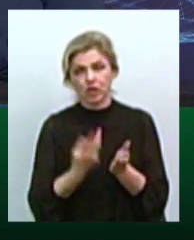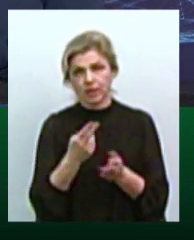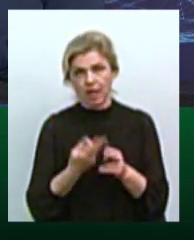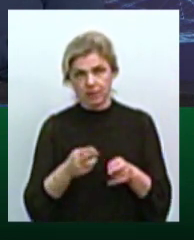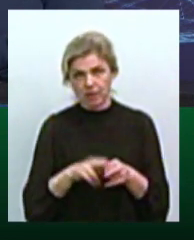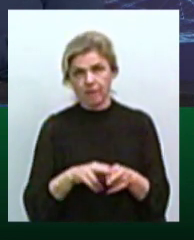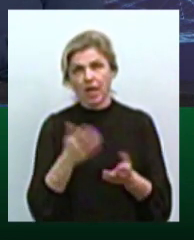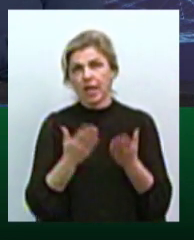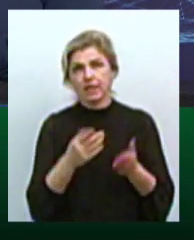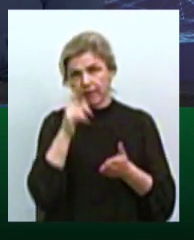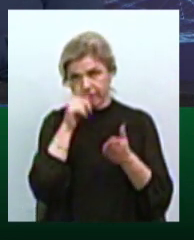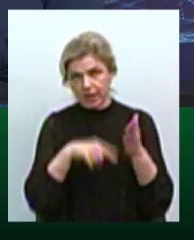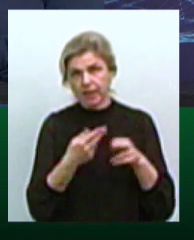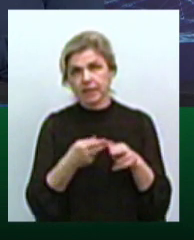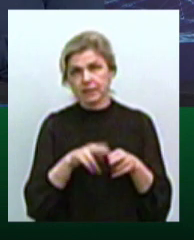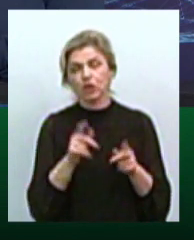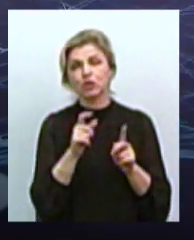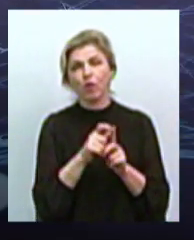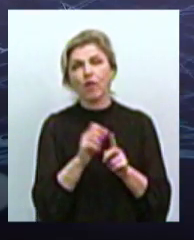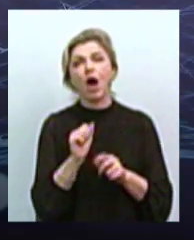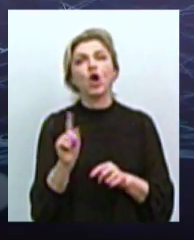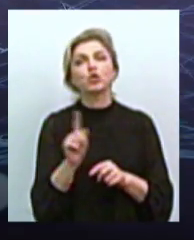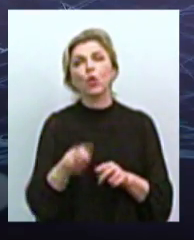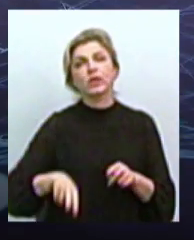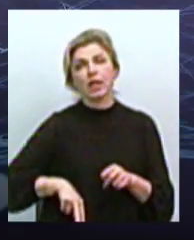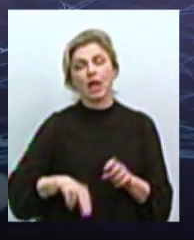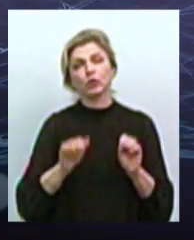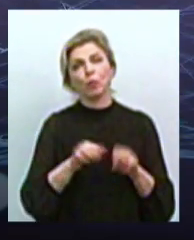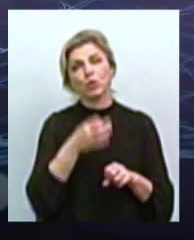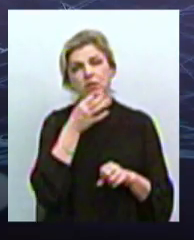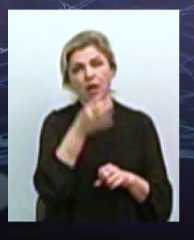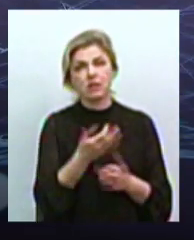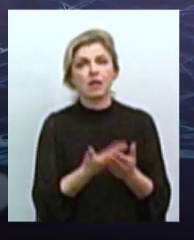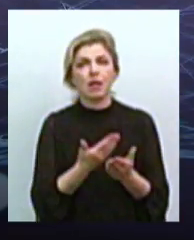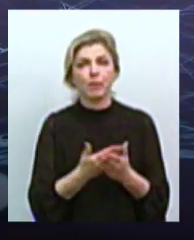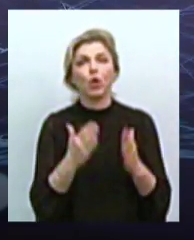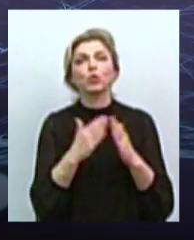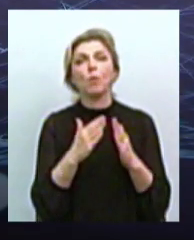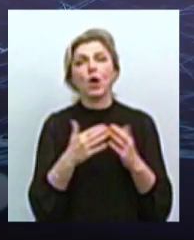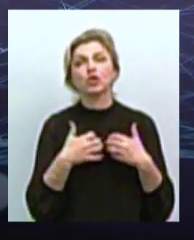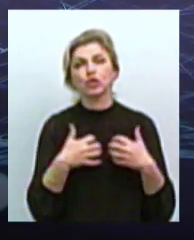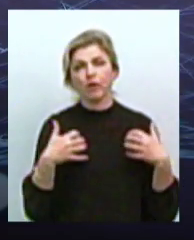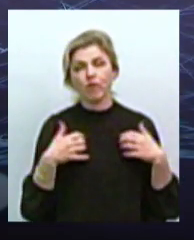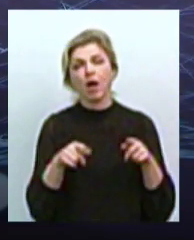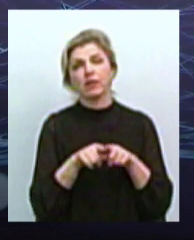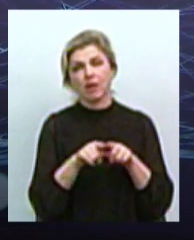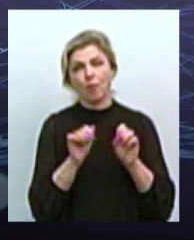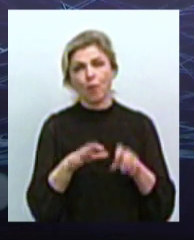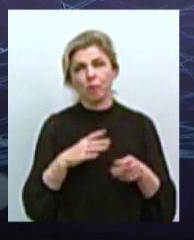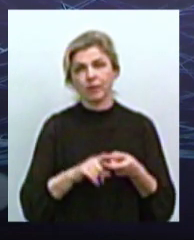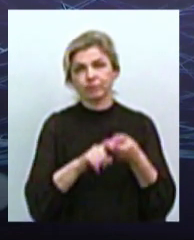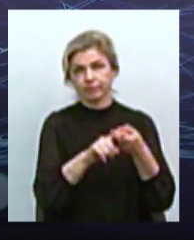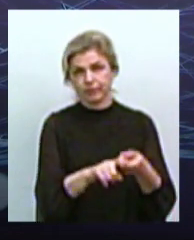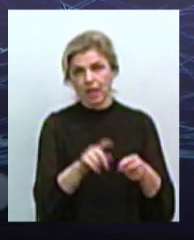ж таки, якщо ми повіримо в ці слова, то а що Олександр може сказати з приводу того, що, наприклад, домашні тварини так само можуть бути розносчиками цього